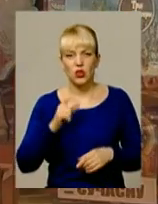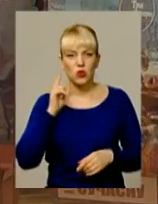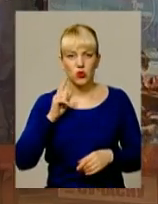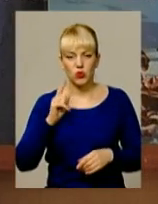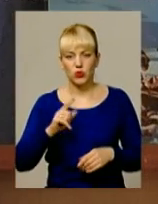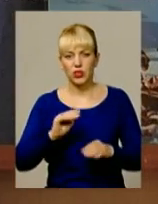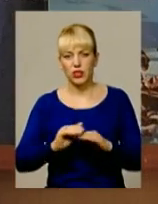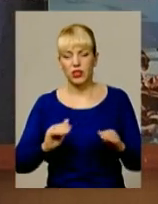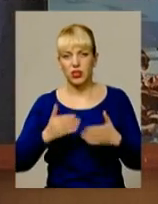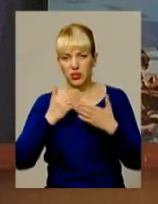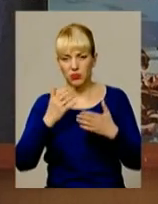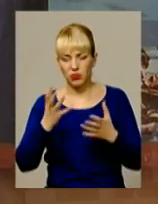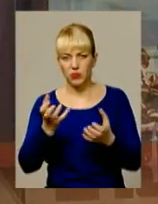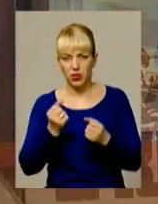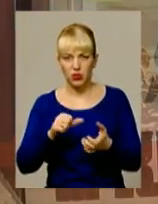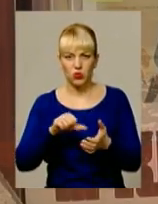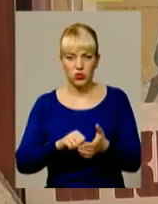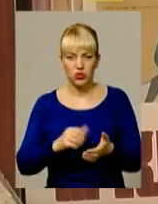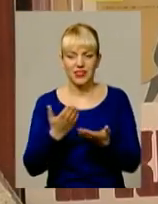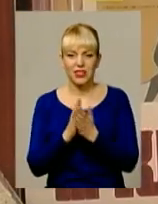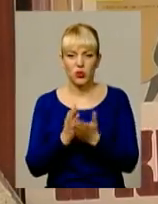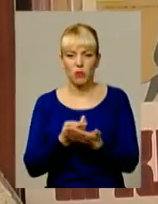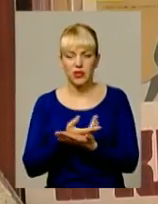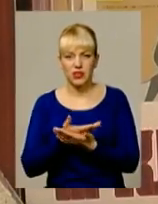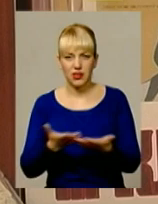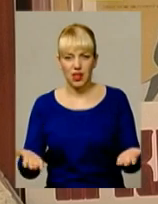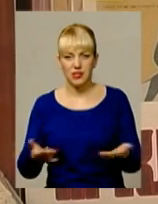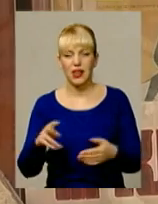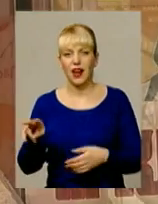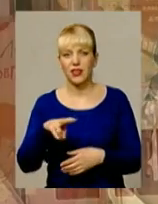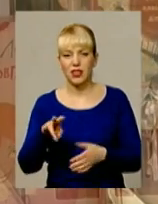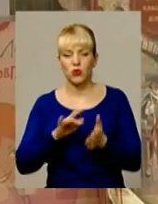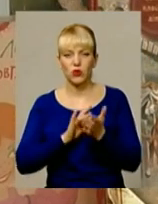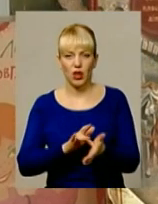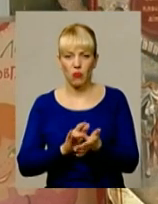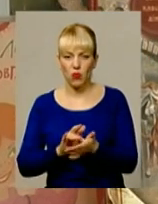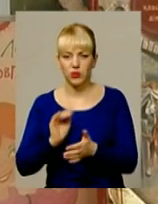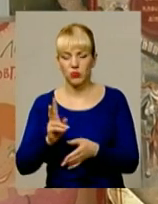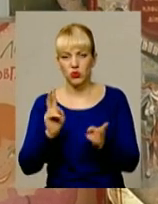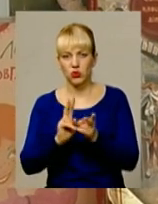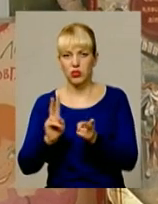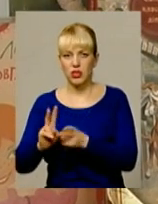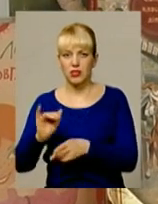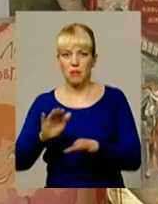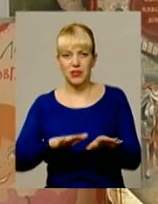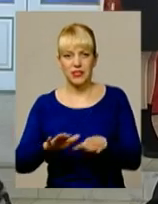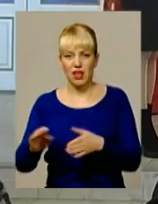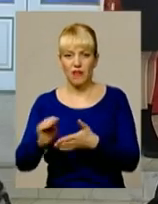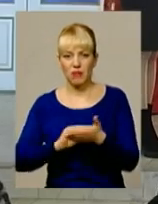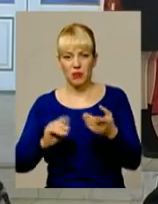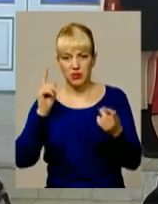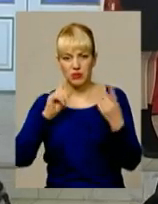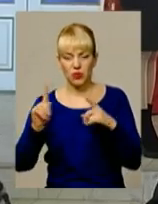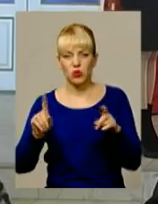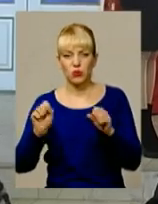братимуть участь у книжкових презентаціях, літературних подорожах, зустрічатимуться з місцевими письменниками. Ну